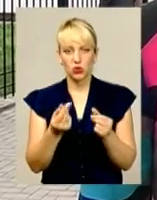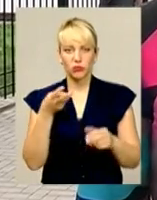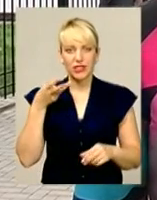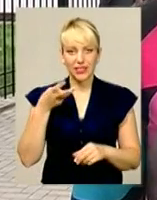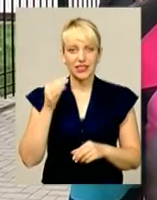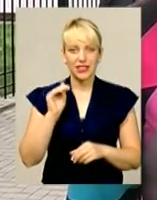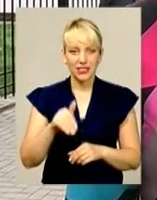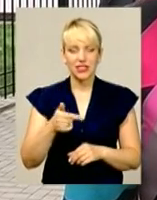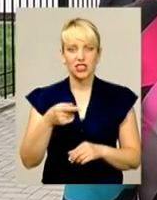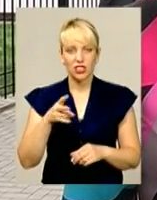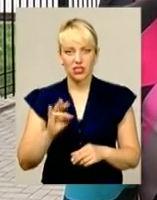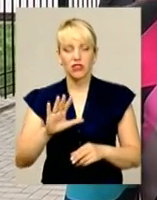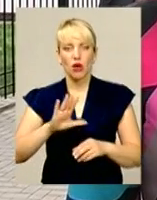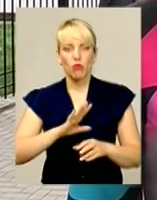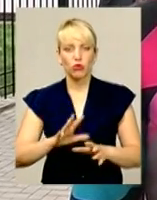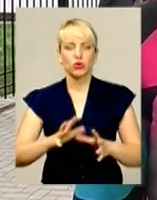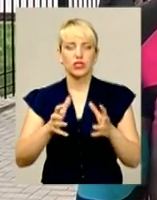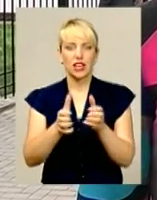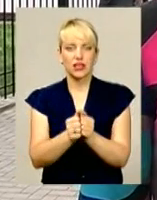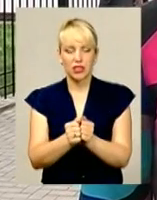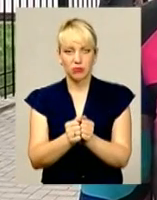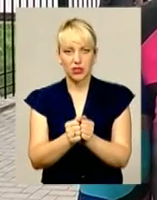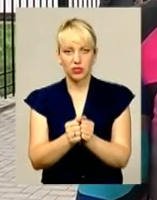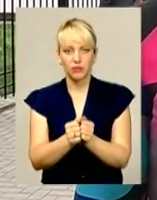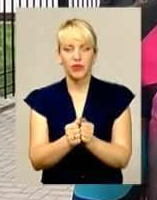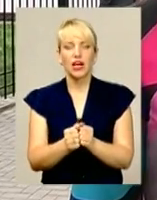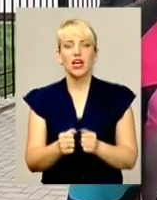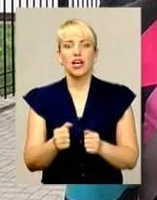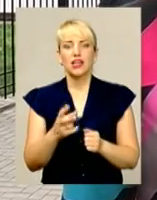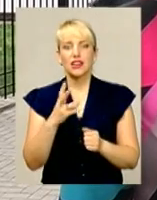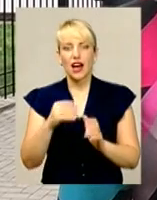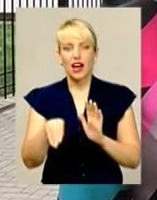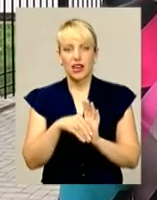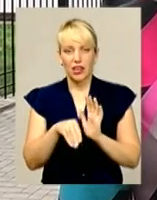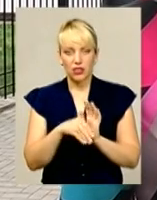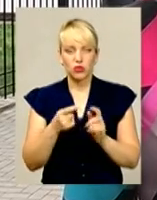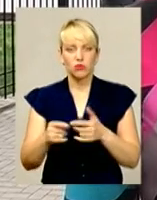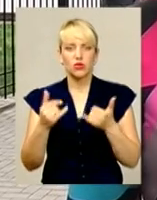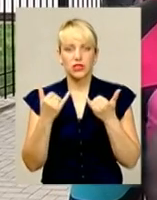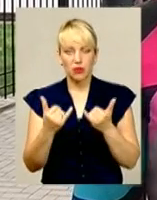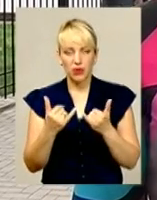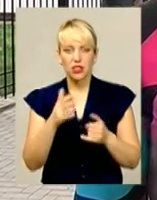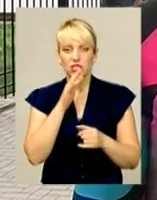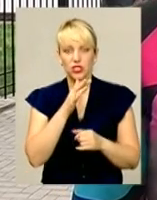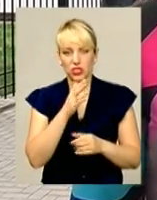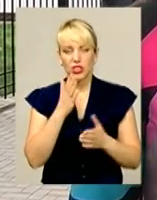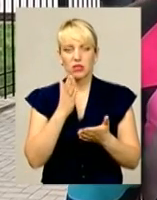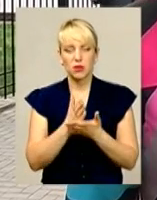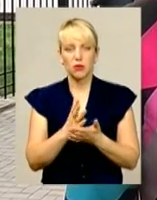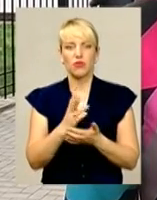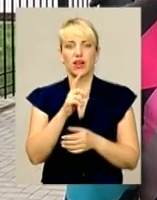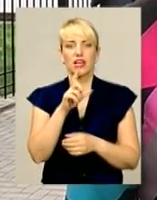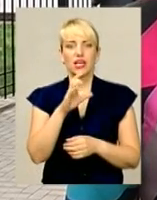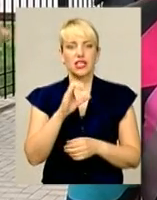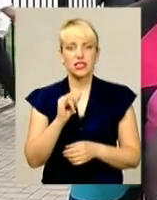слідчого і було затримано на гарячому. На теперішній час він перебуває в ізоляторі тимчасового